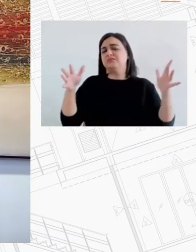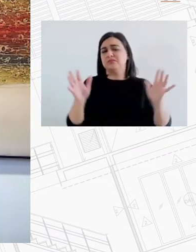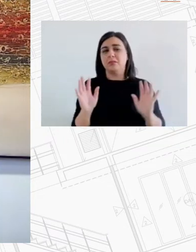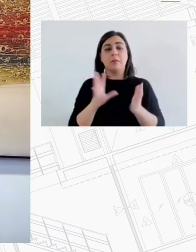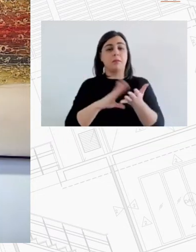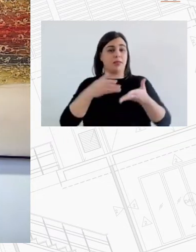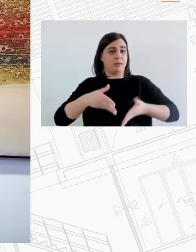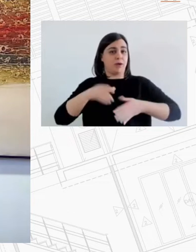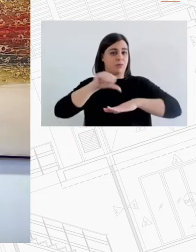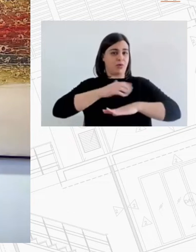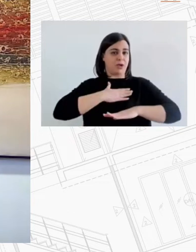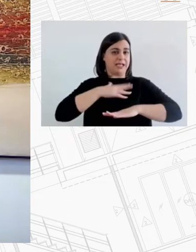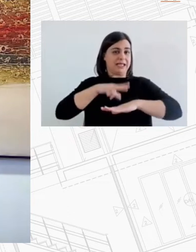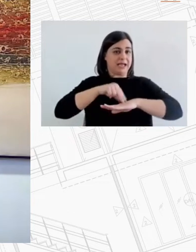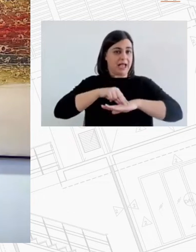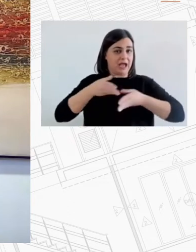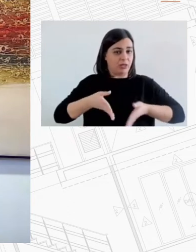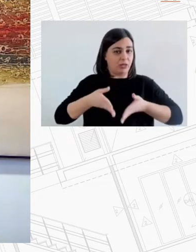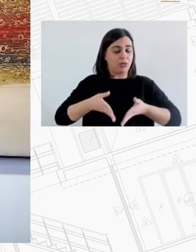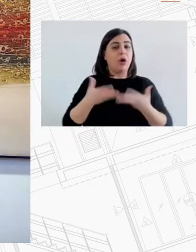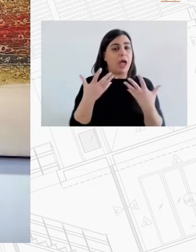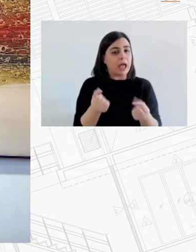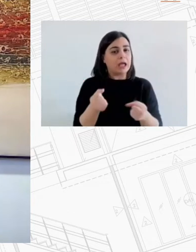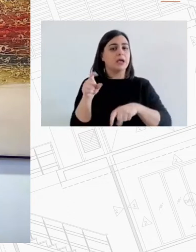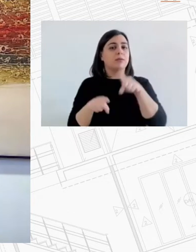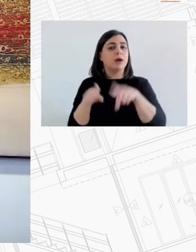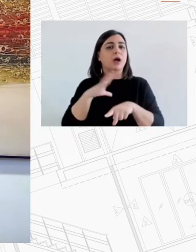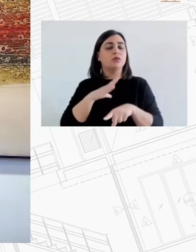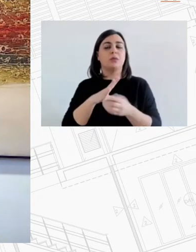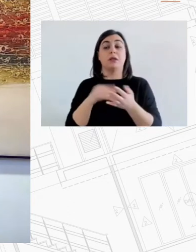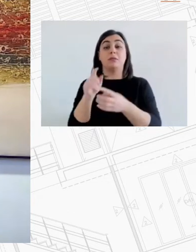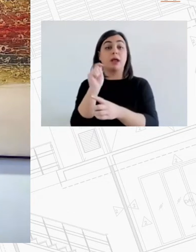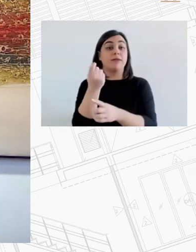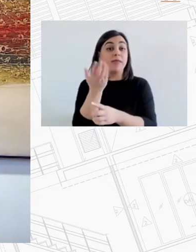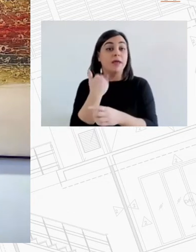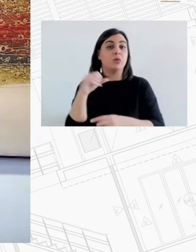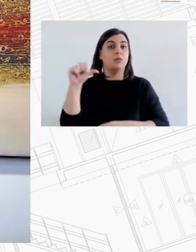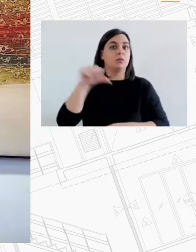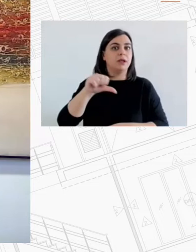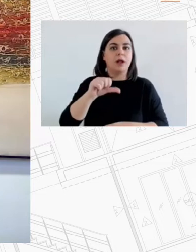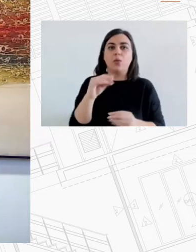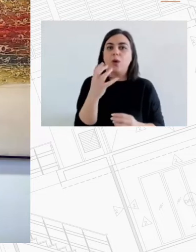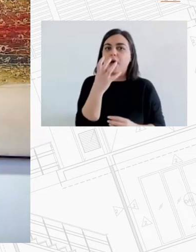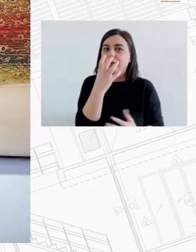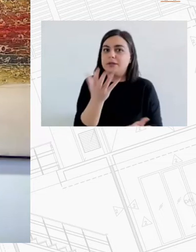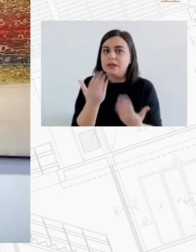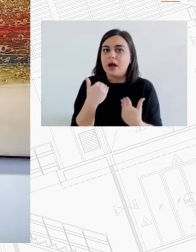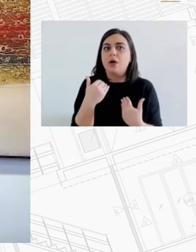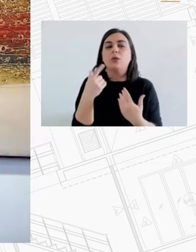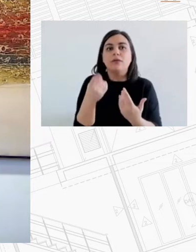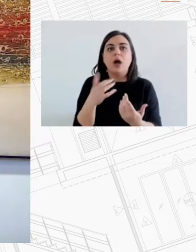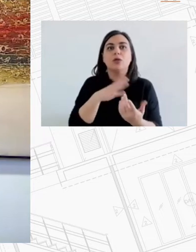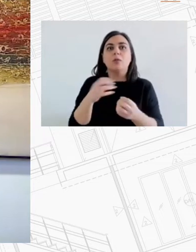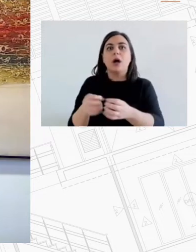κυρίως παρουσιάζεται το χειμώνα με επισφαλώς στεγασμένους με ανθρώπους που δεν έχουν ρεύμα ή πετρέλιο για να σταθούν γίνεται ακόμα πιο επιτακτική Συνεπώς